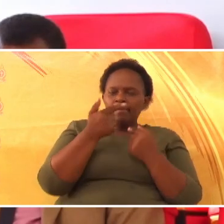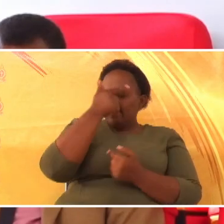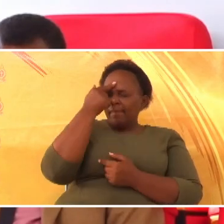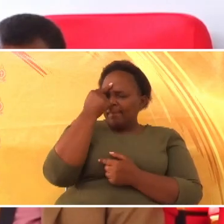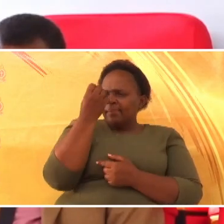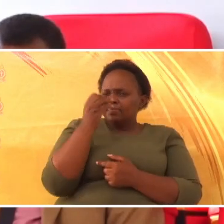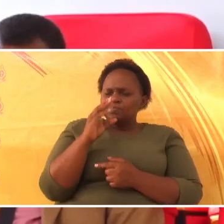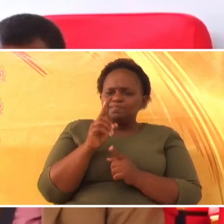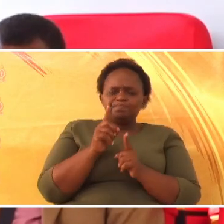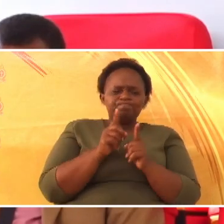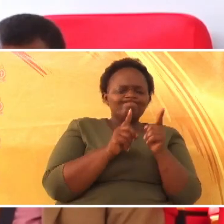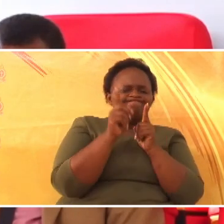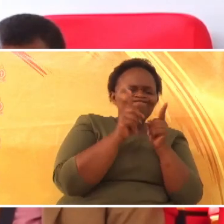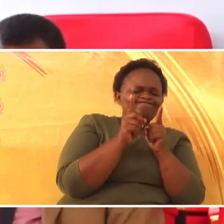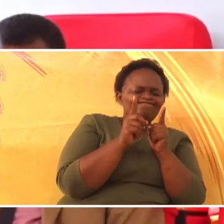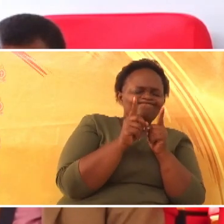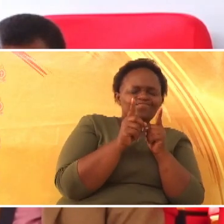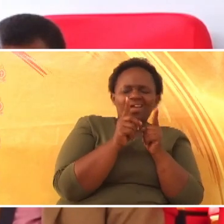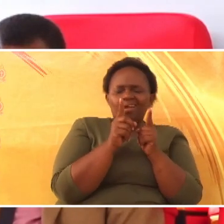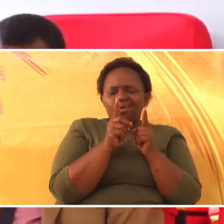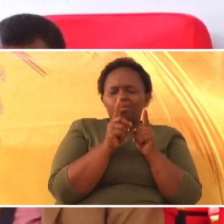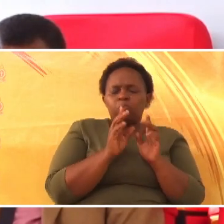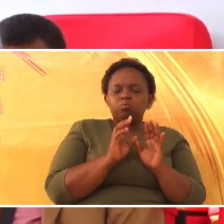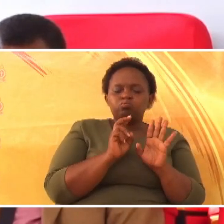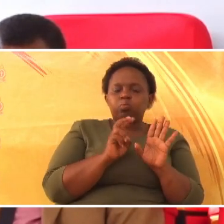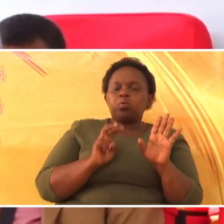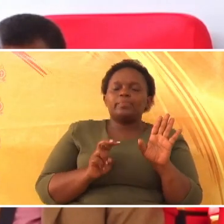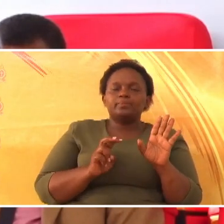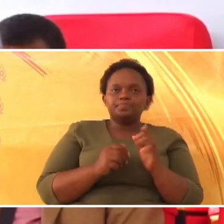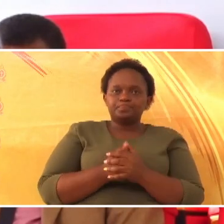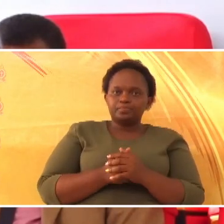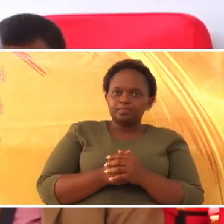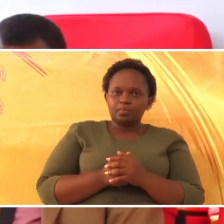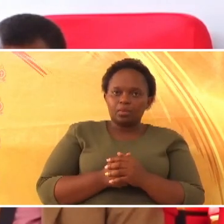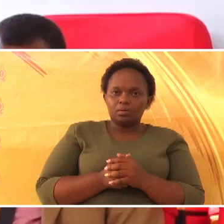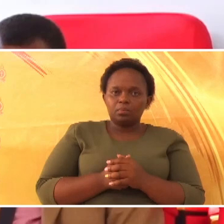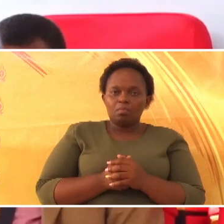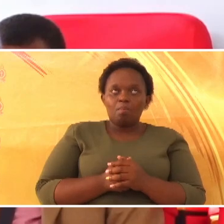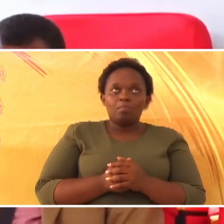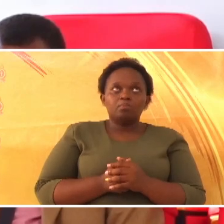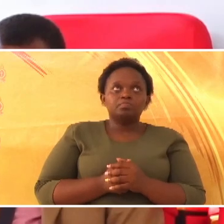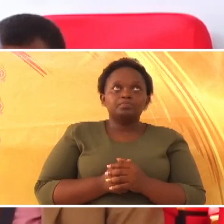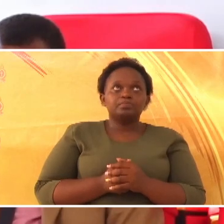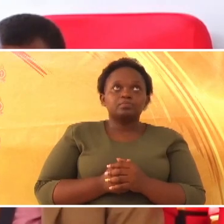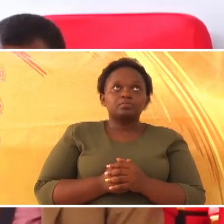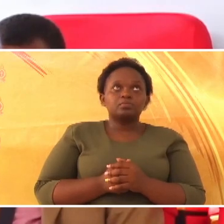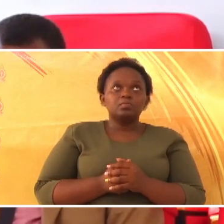vizuri. Wale ambaho, wale